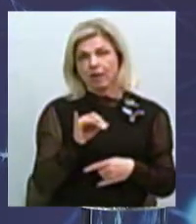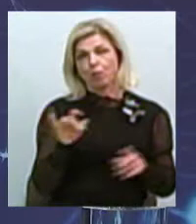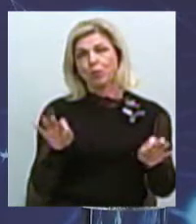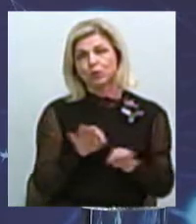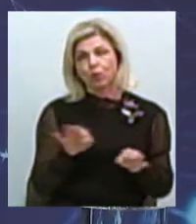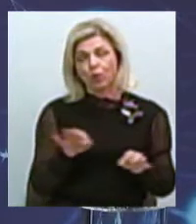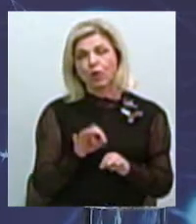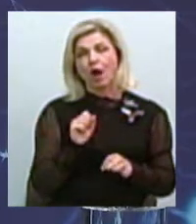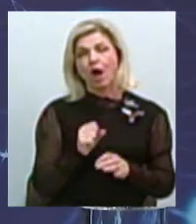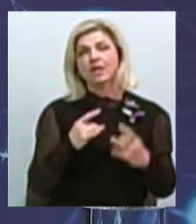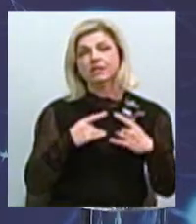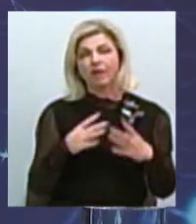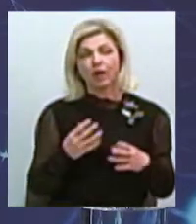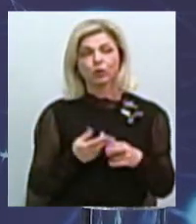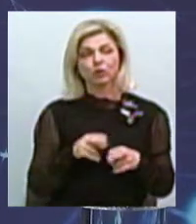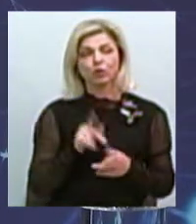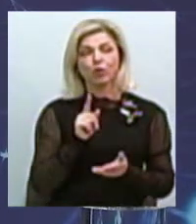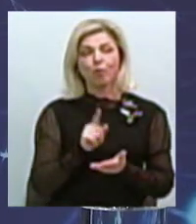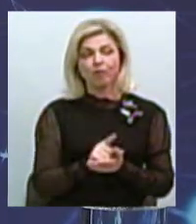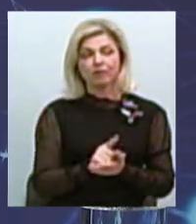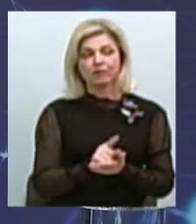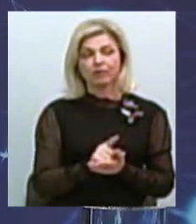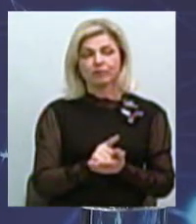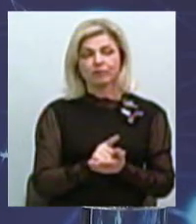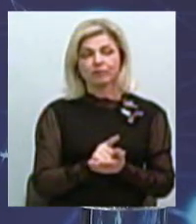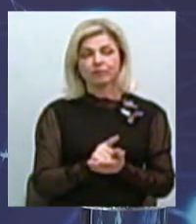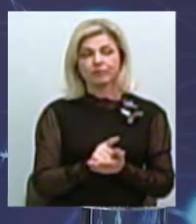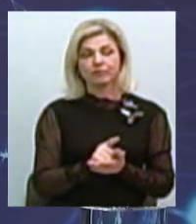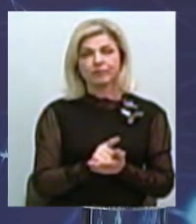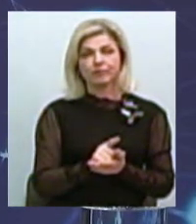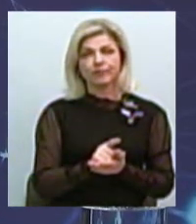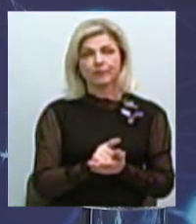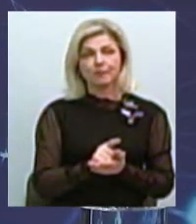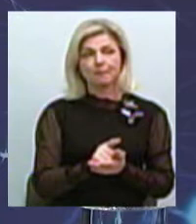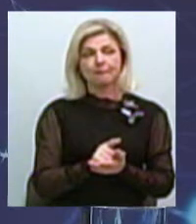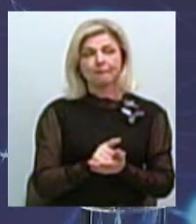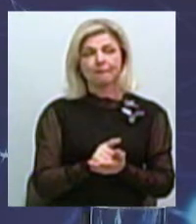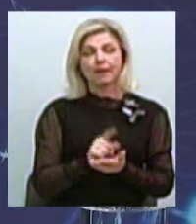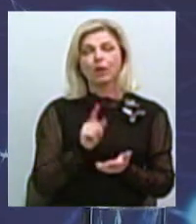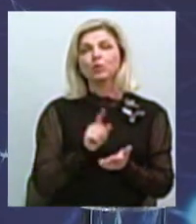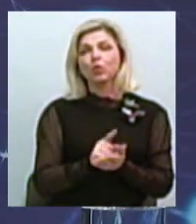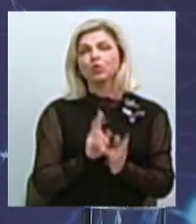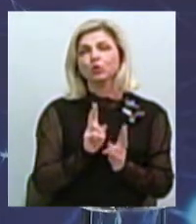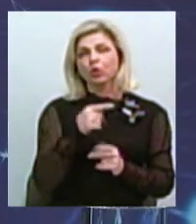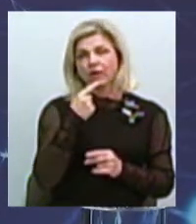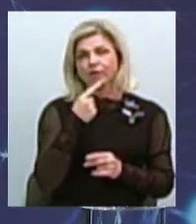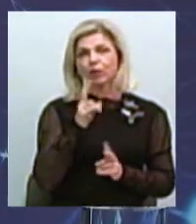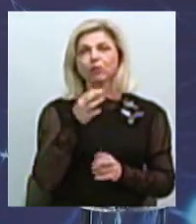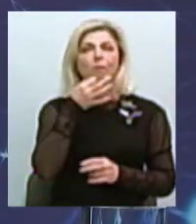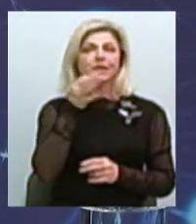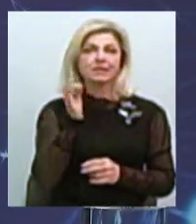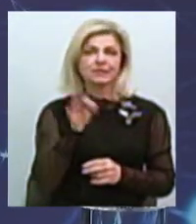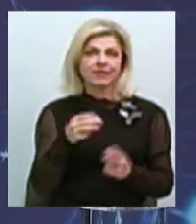А з точки зору свято, це повинен, мабуть, казати, хтось пересічний, а не історію. А формулювання теж важливе.